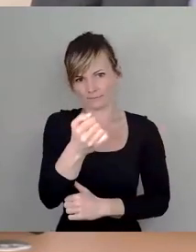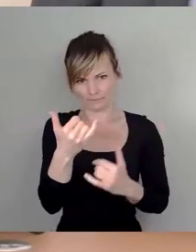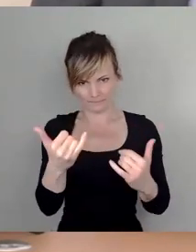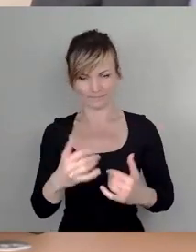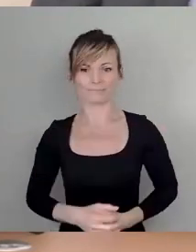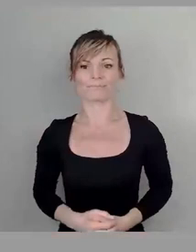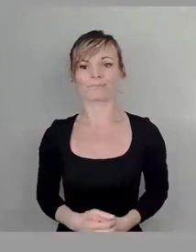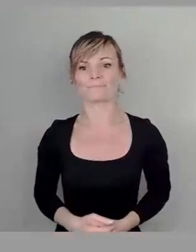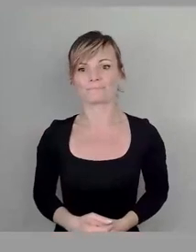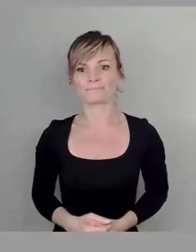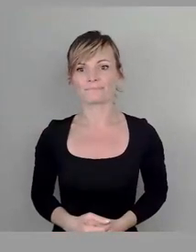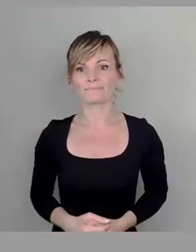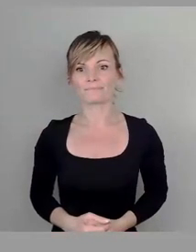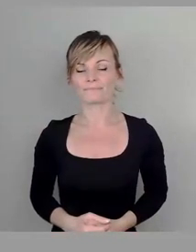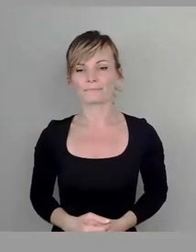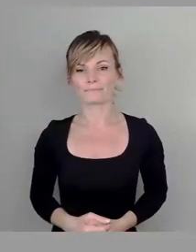zustimmen.